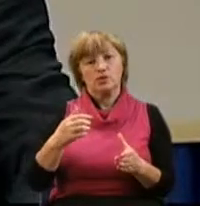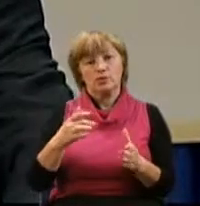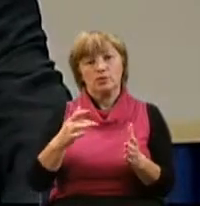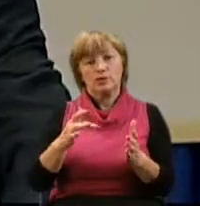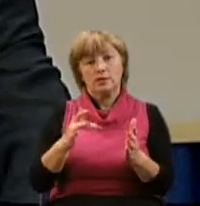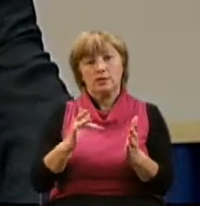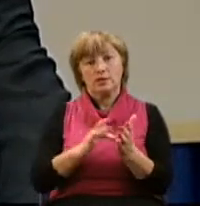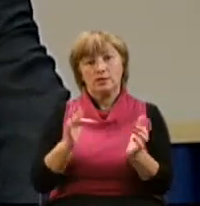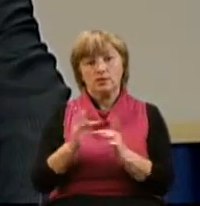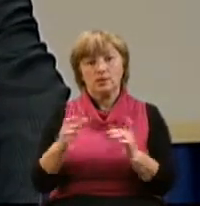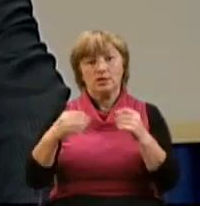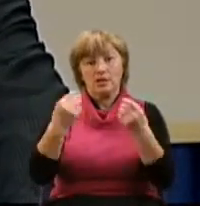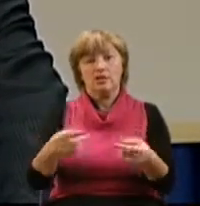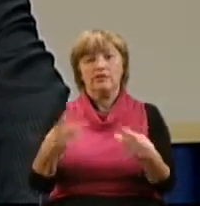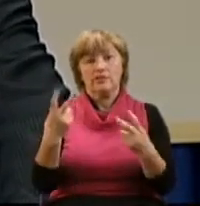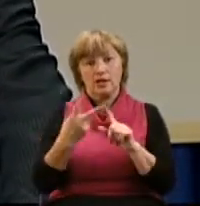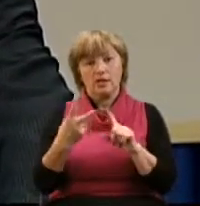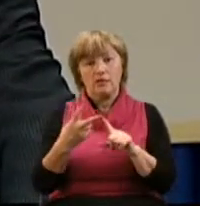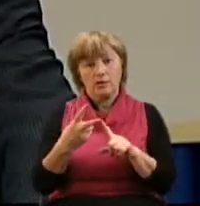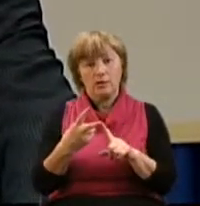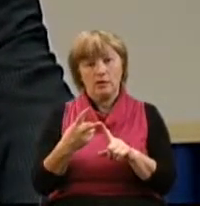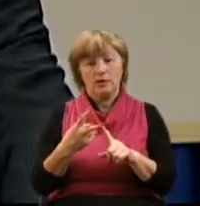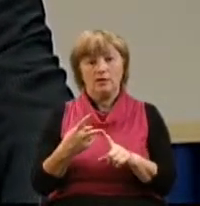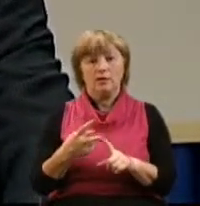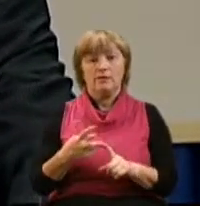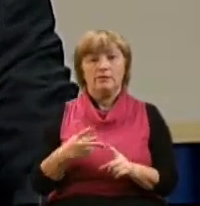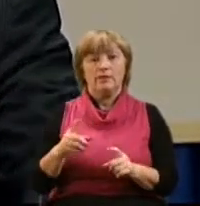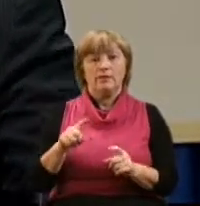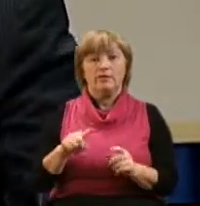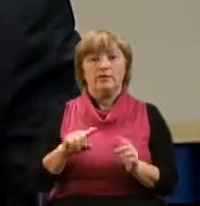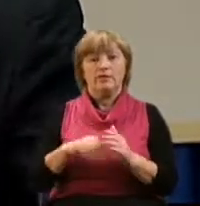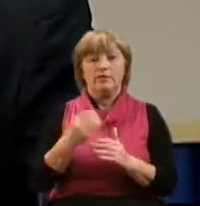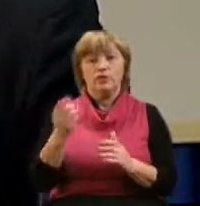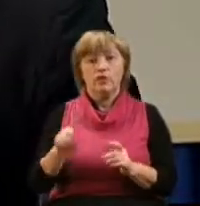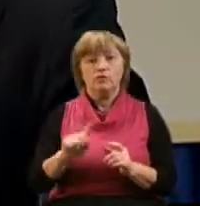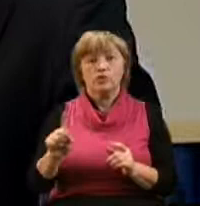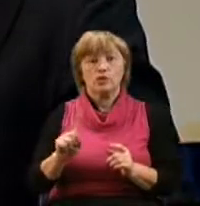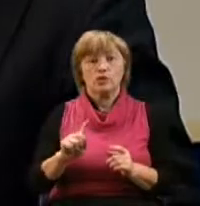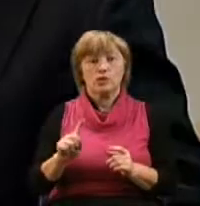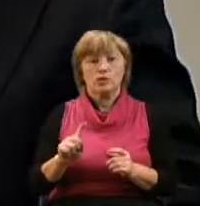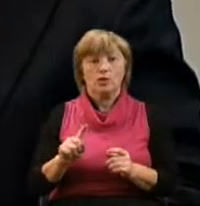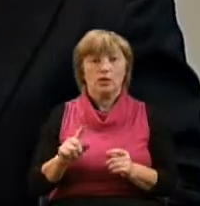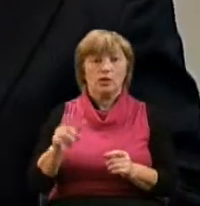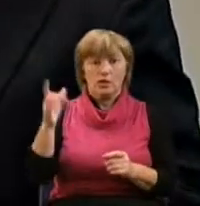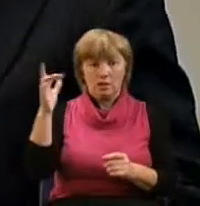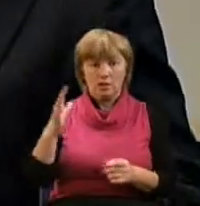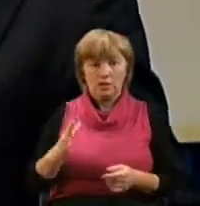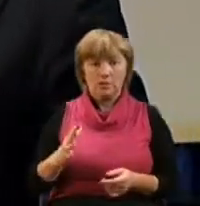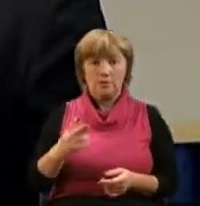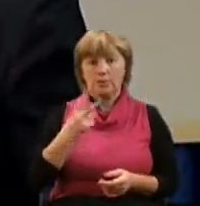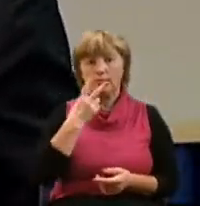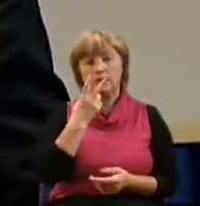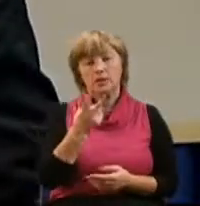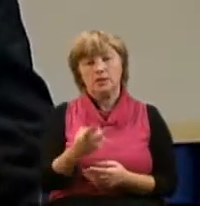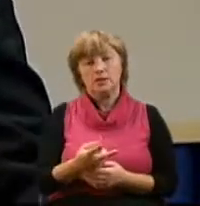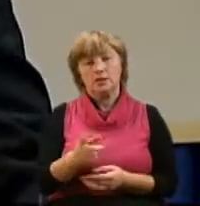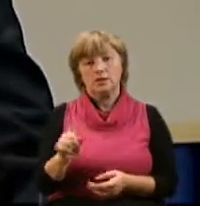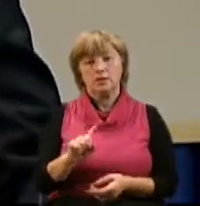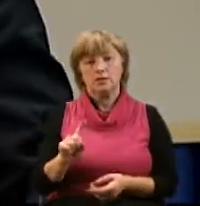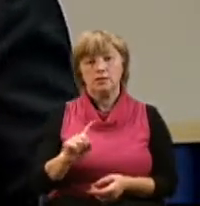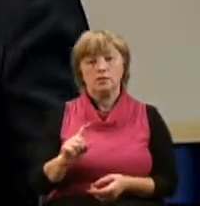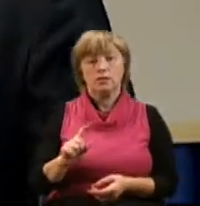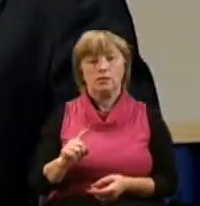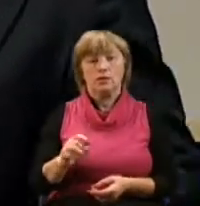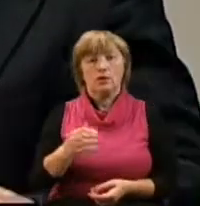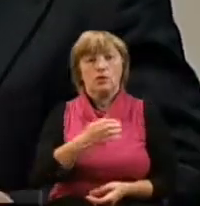второе имя Петр вместо Симона заключается в том, что тем самым Господь показал ему, что